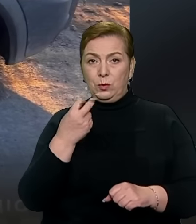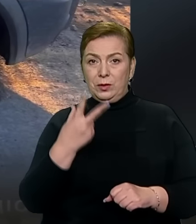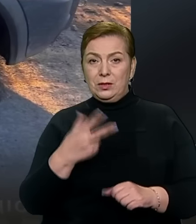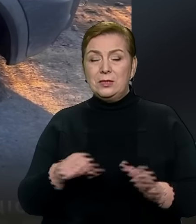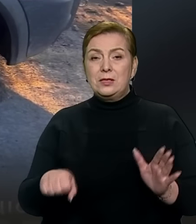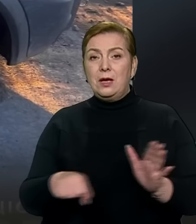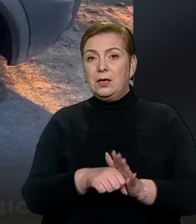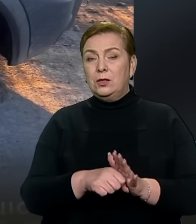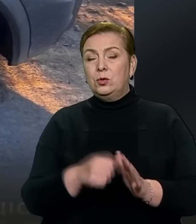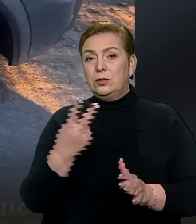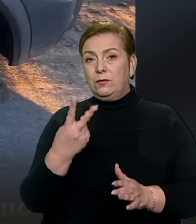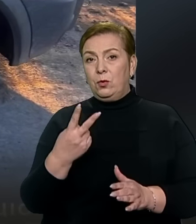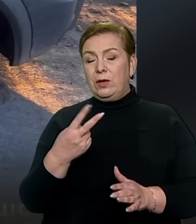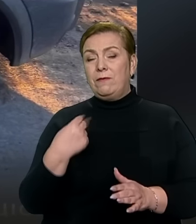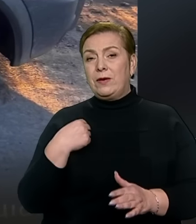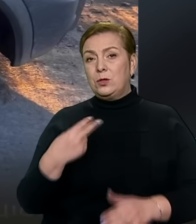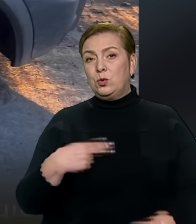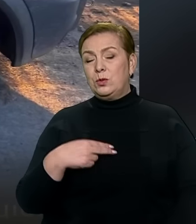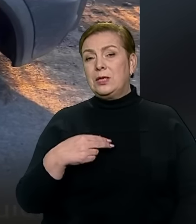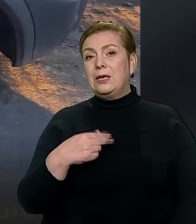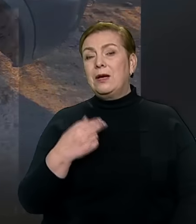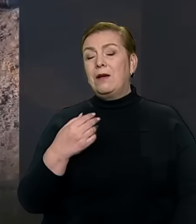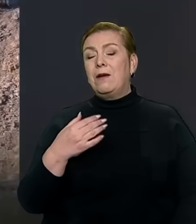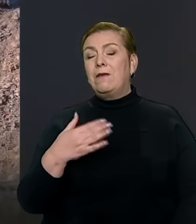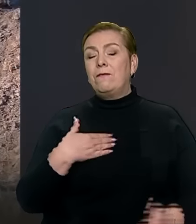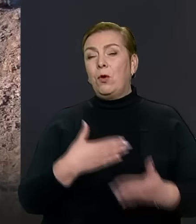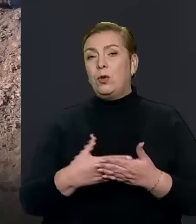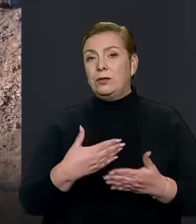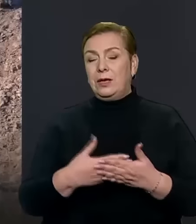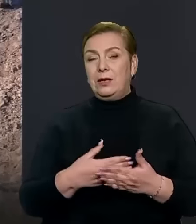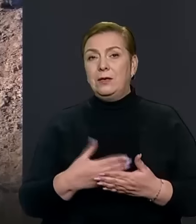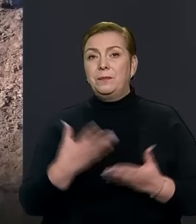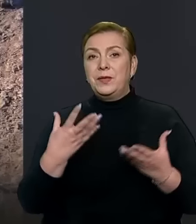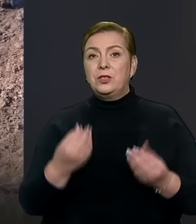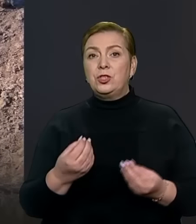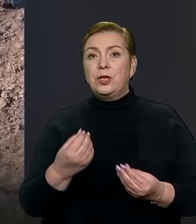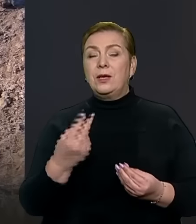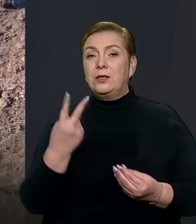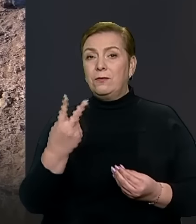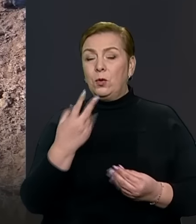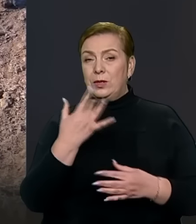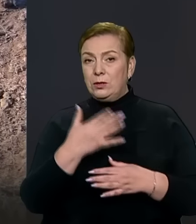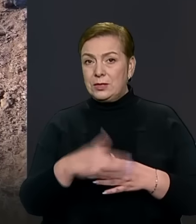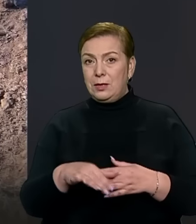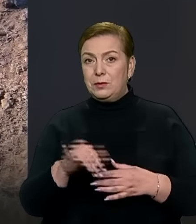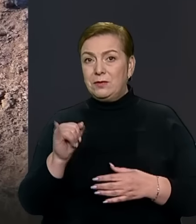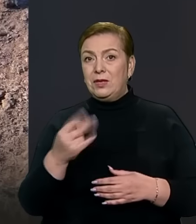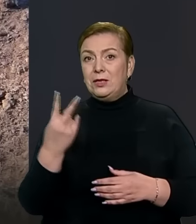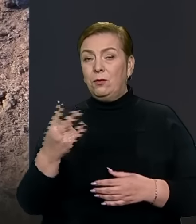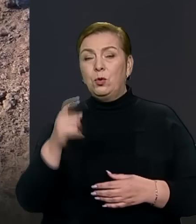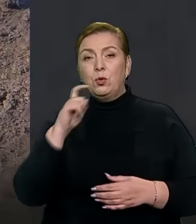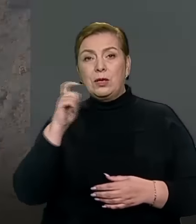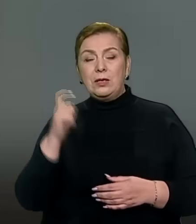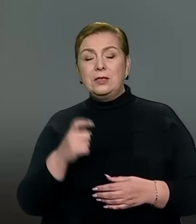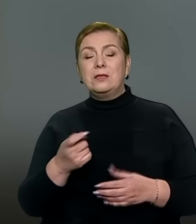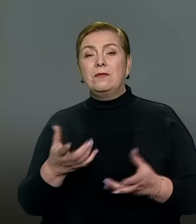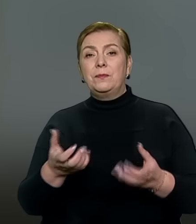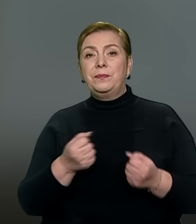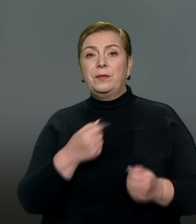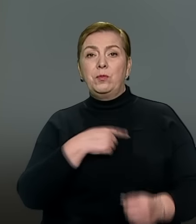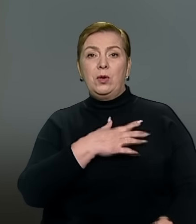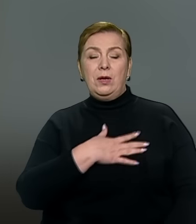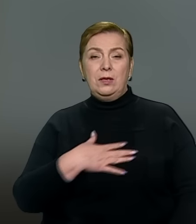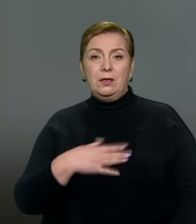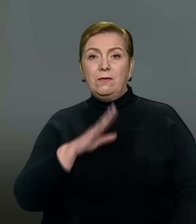волонтерів, ще троє іноземців та один українець зазнали поранень. Заступник голови Херсонської облради Юрій Соболевський вважає, що